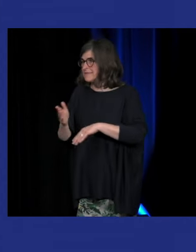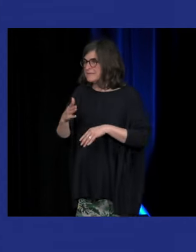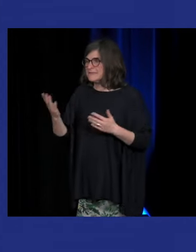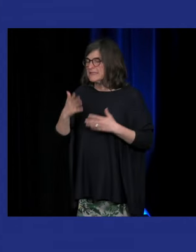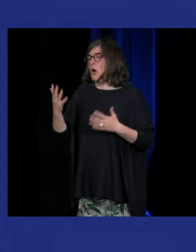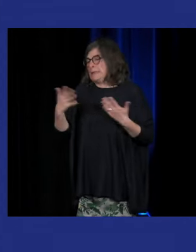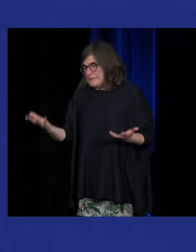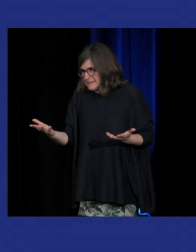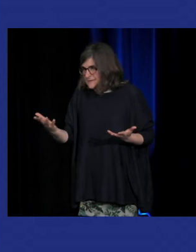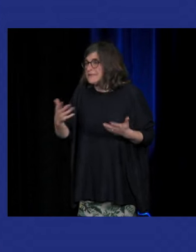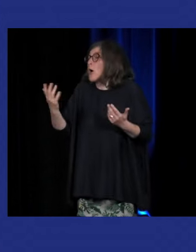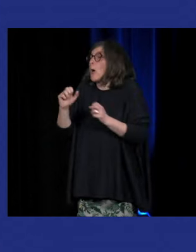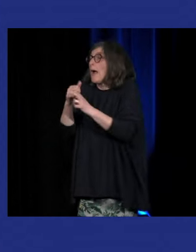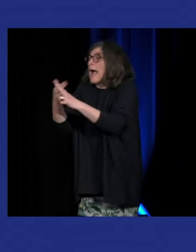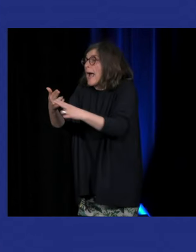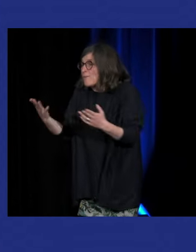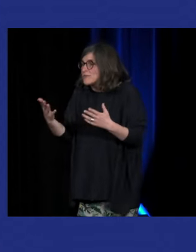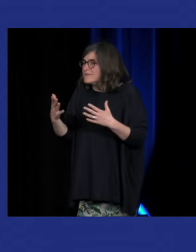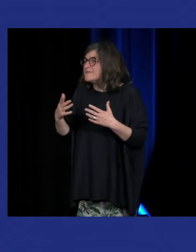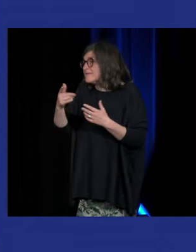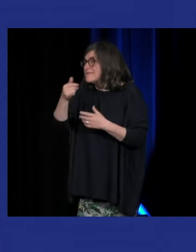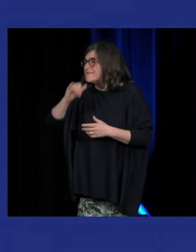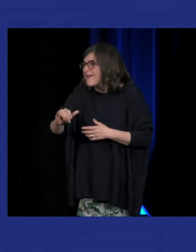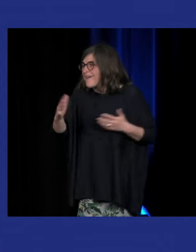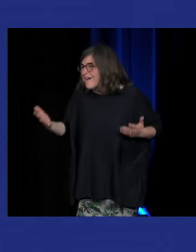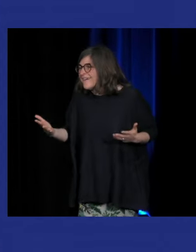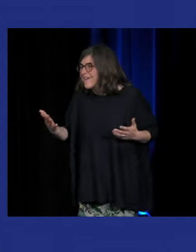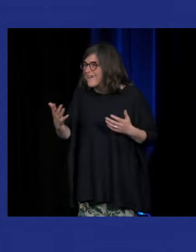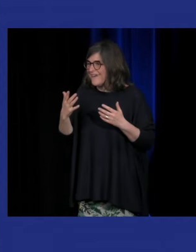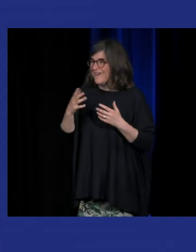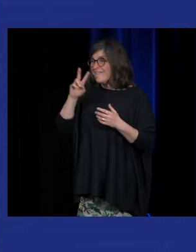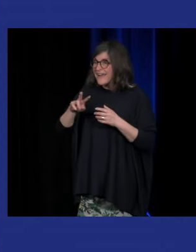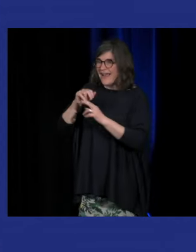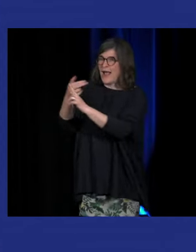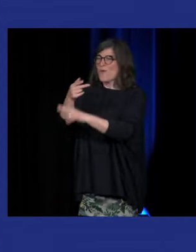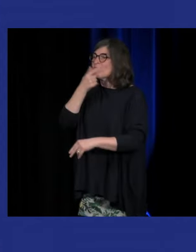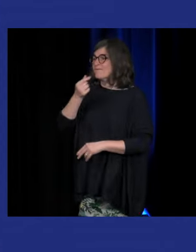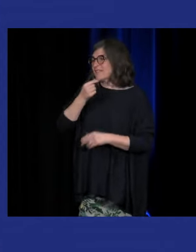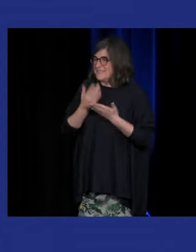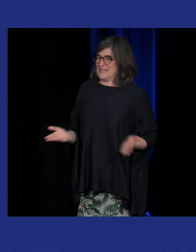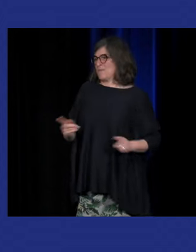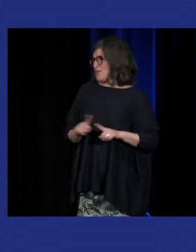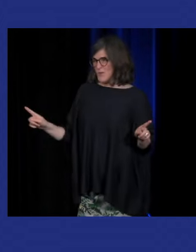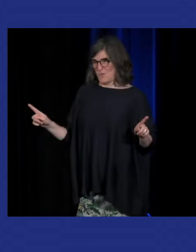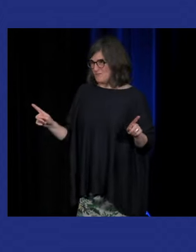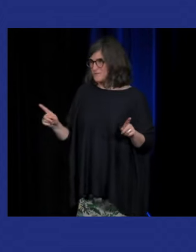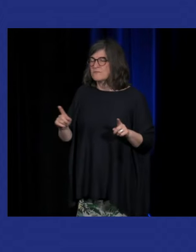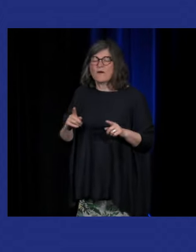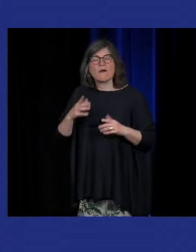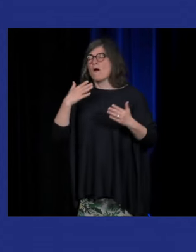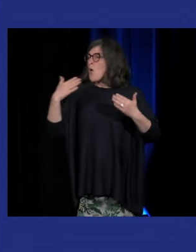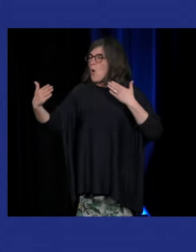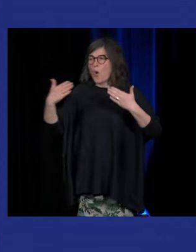ça tombe bien parce que la réponse à la question d'Essalia elle n'est pas tout à fait simple je pense qu'il y a on ne peut pas faire des